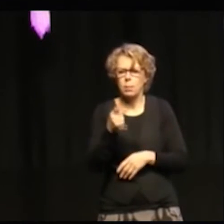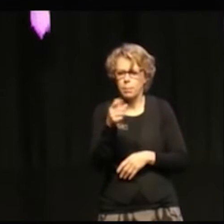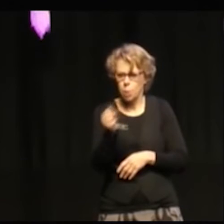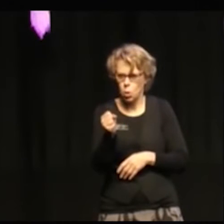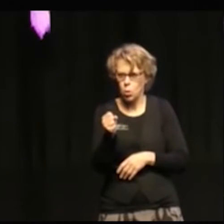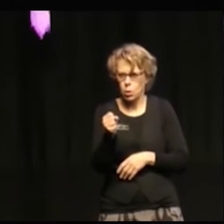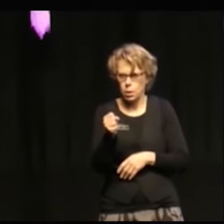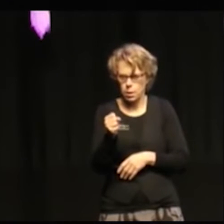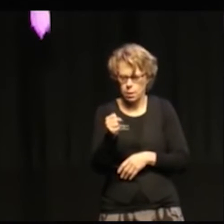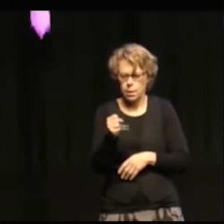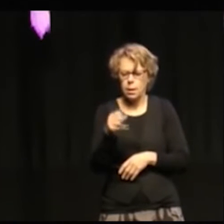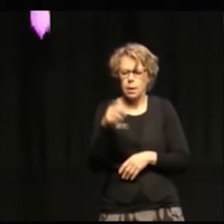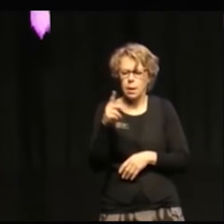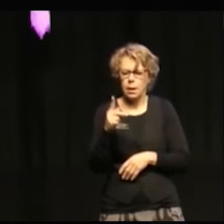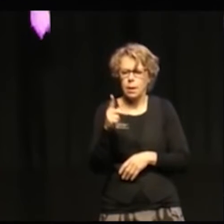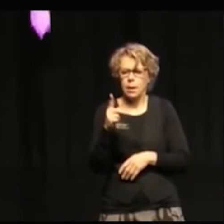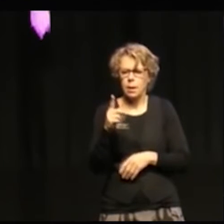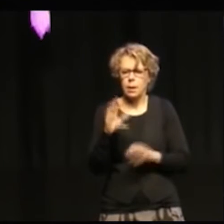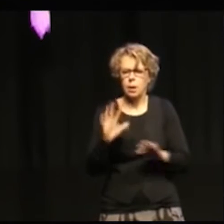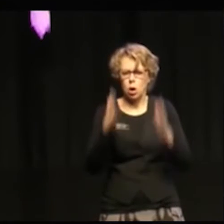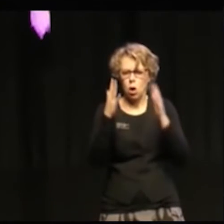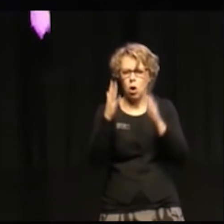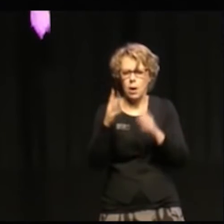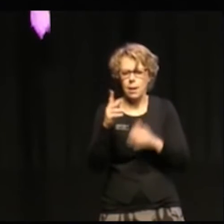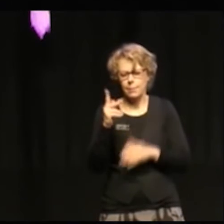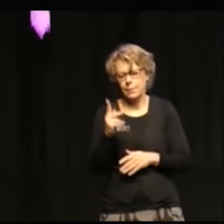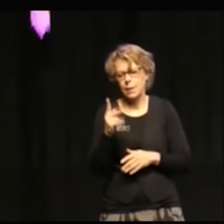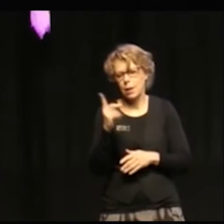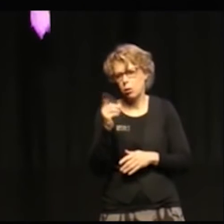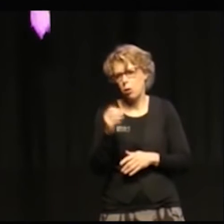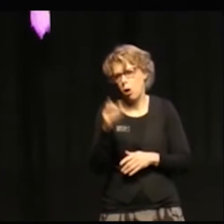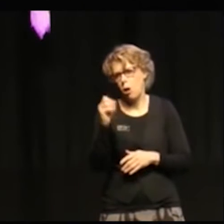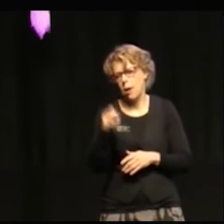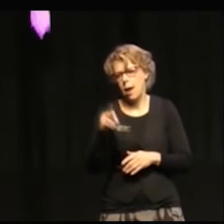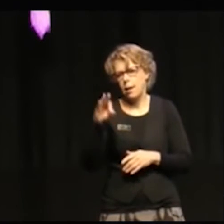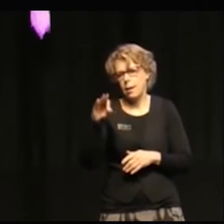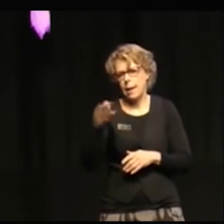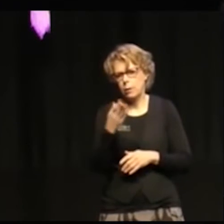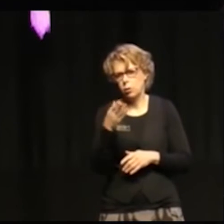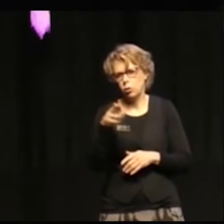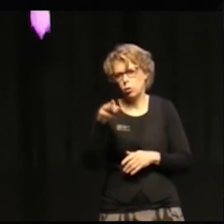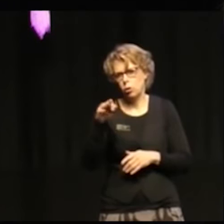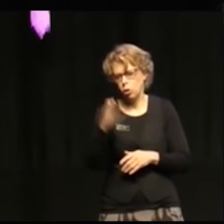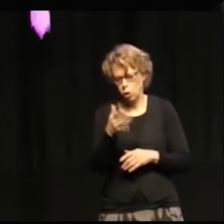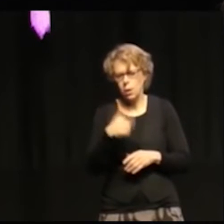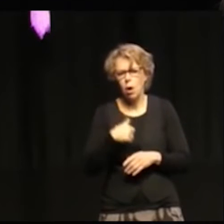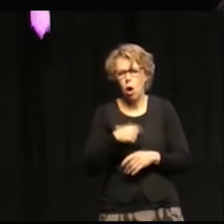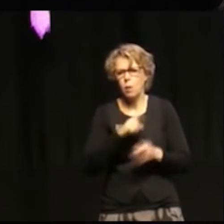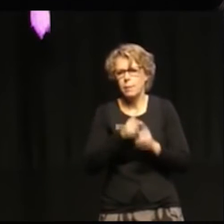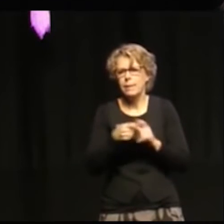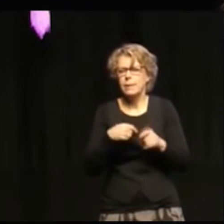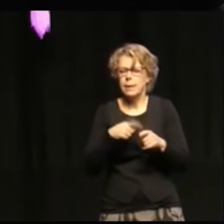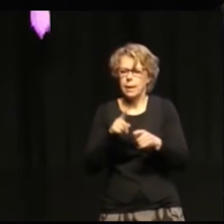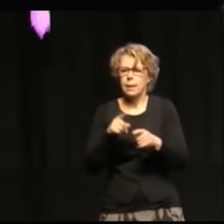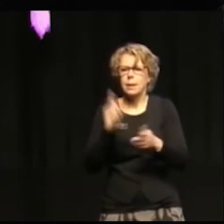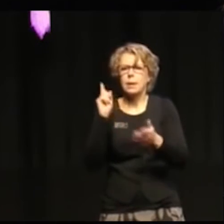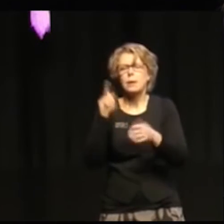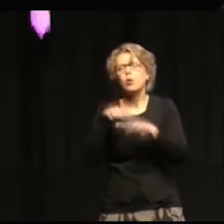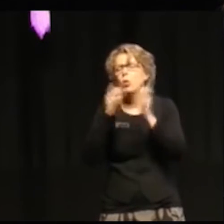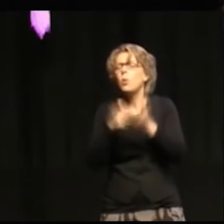Henry som har blivit en globala målen ambassadör.